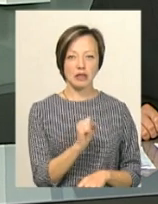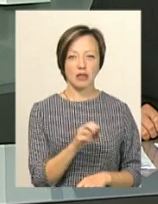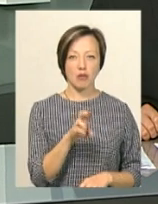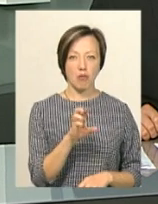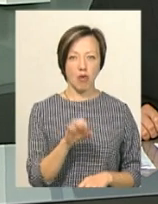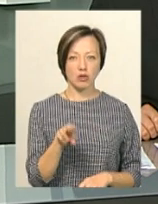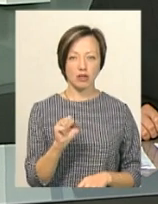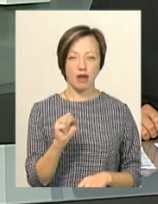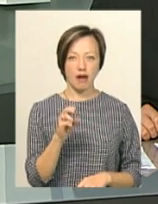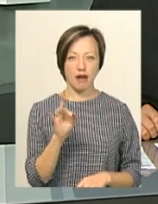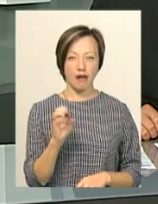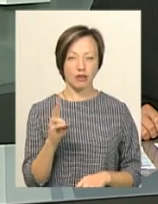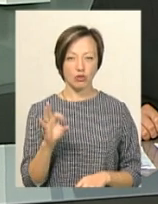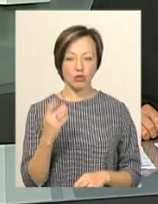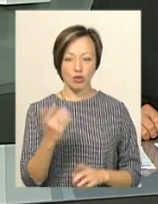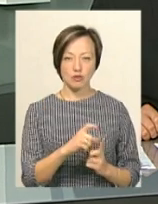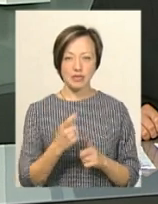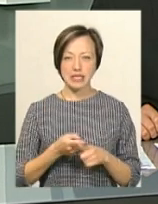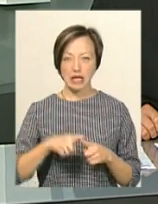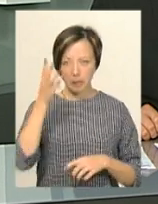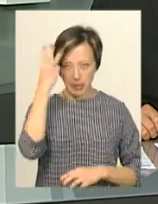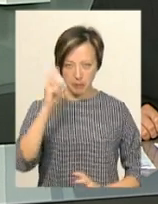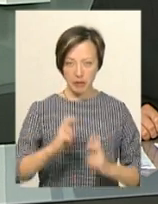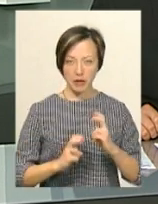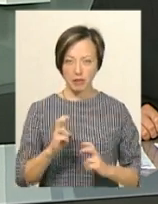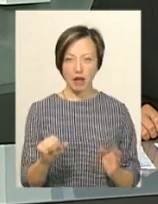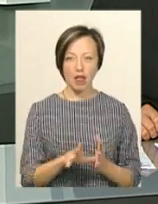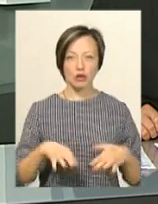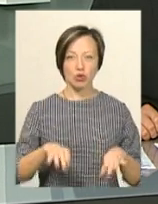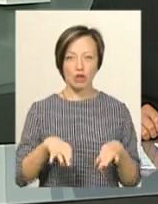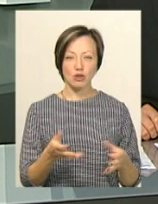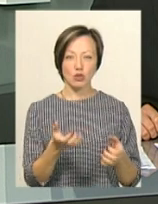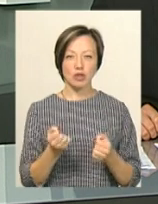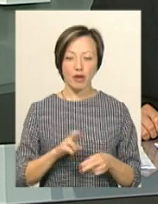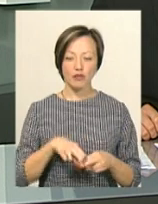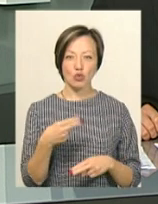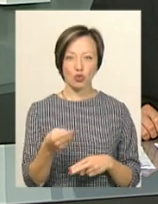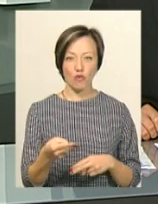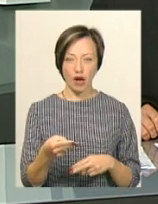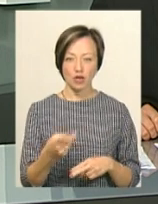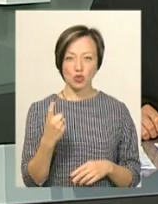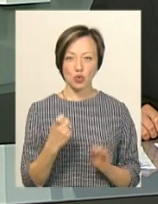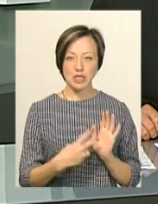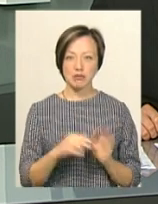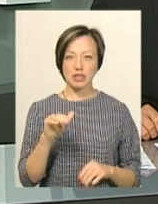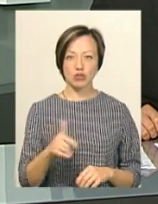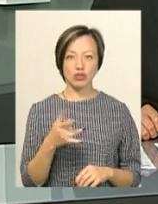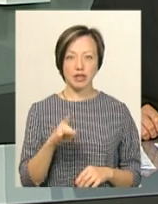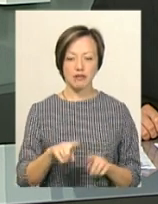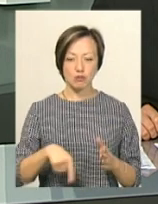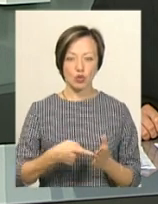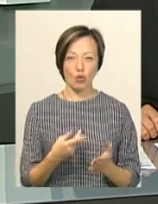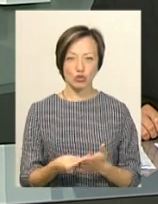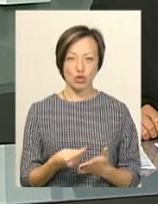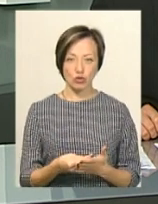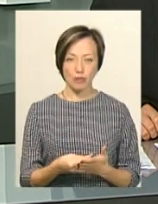Бондаренко. За його словами, за це хмельницьке підприємство «Електротранс» отримає відшкодування 107 тисяч гривень з міського